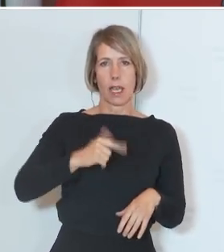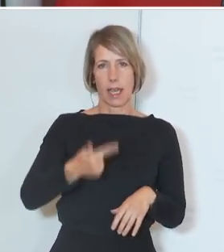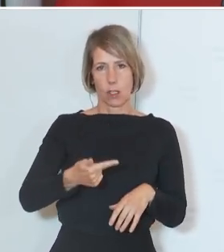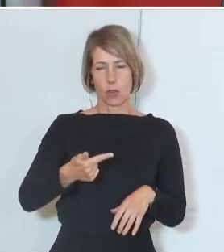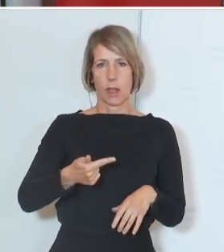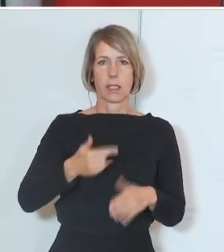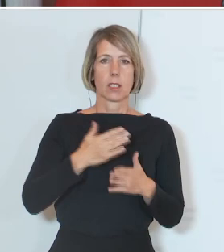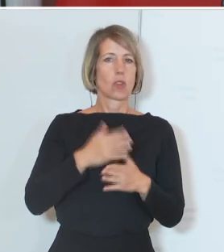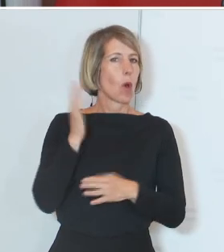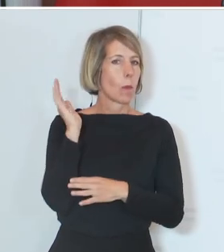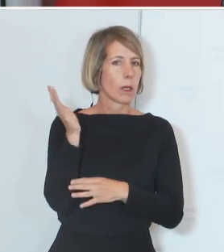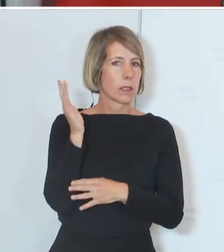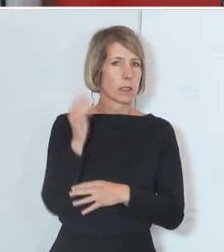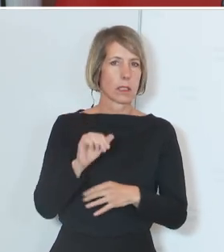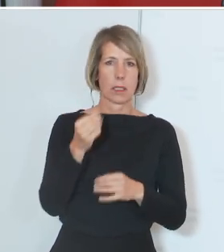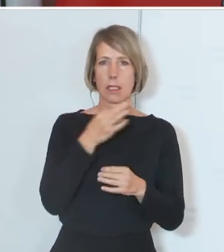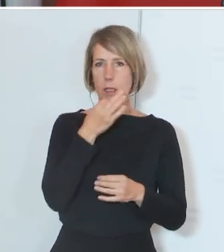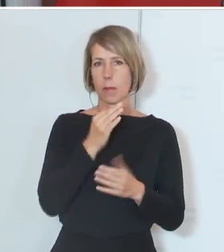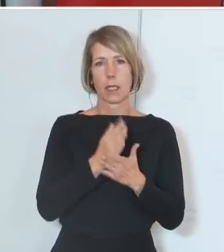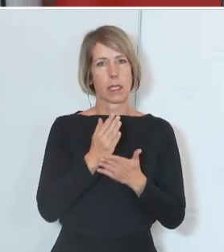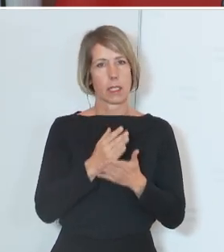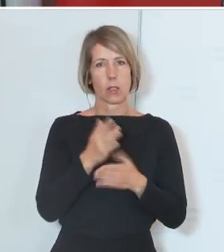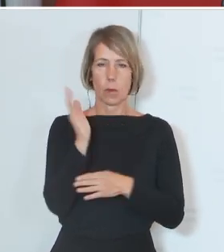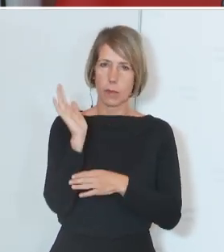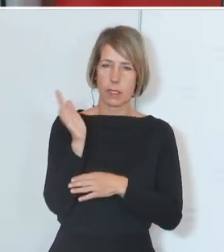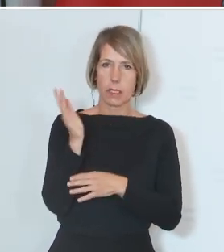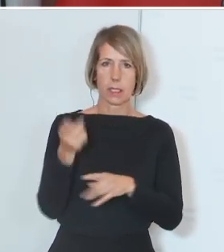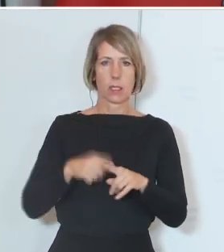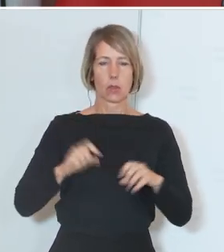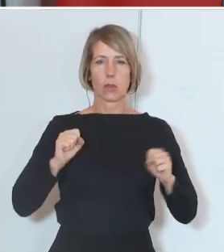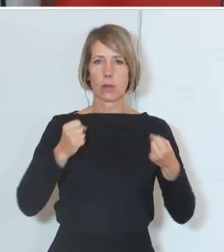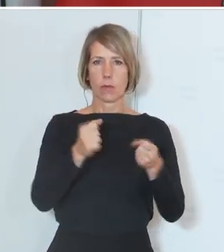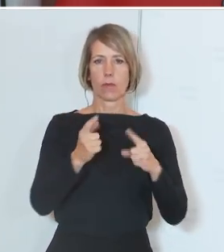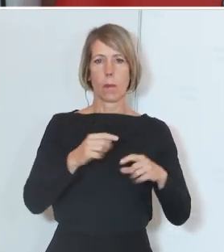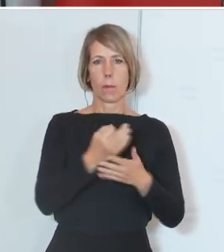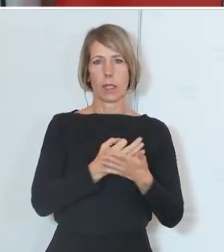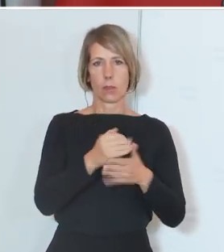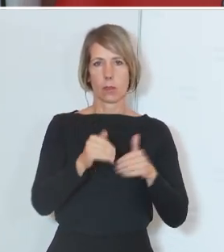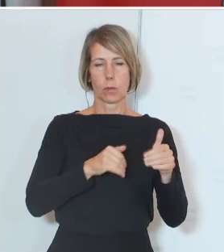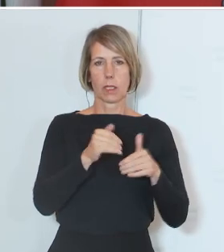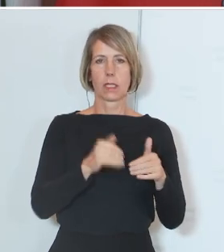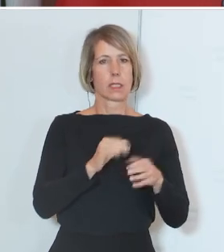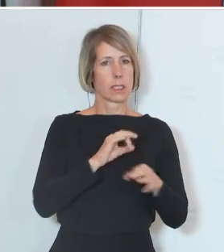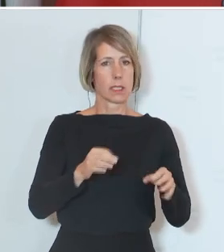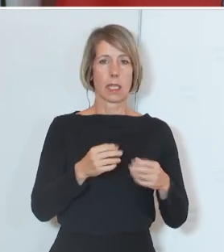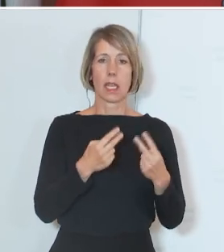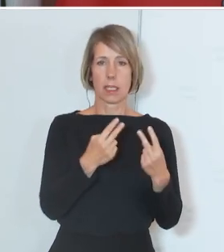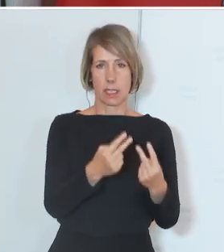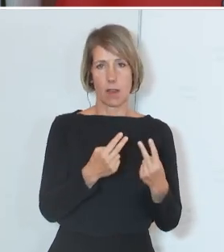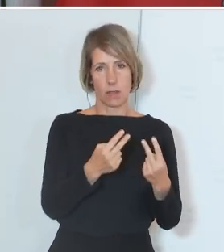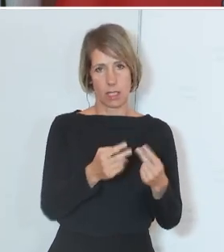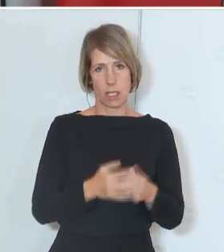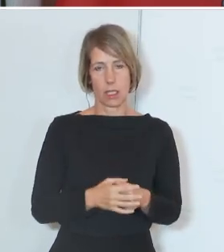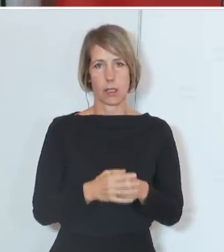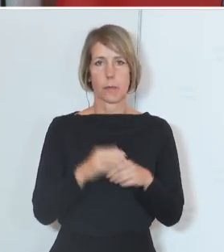Umsetzungsbericht auch dargelegt und die Initiative vom Bildungsminister ist eine, die an Bedeutung nicht hoch genug einzuschätzen ist. Denn wir